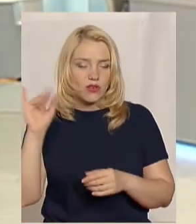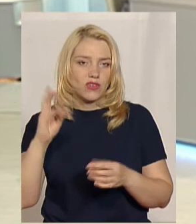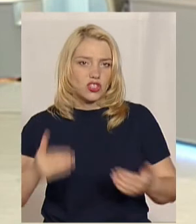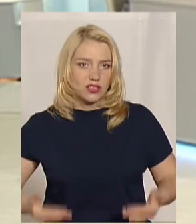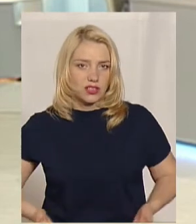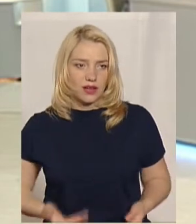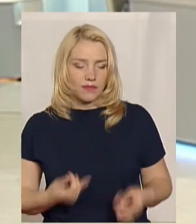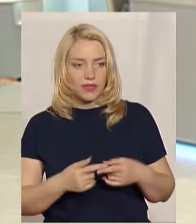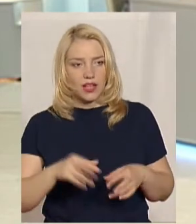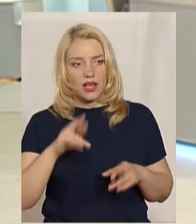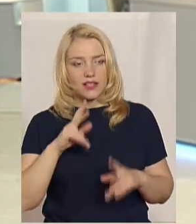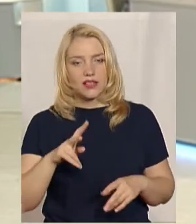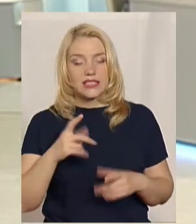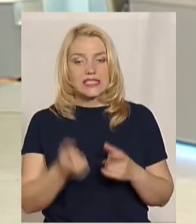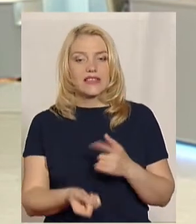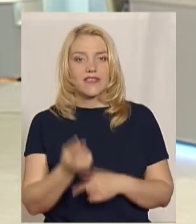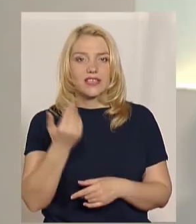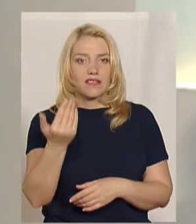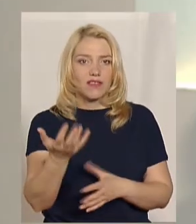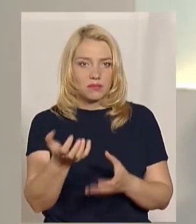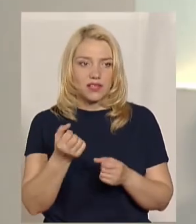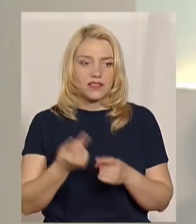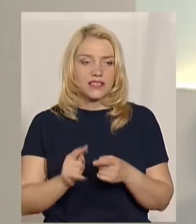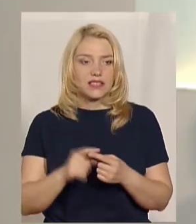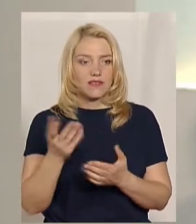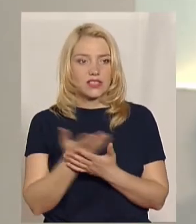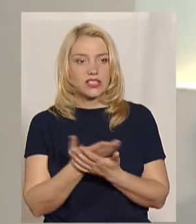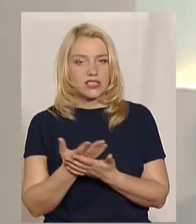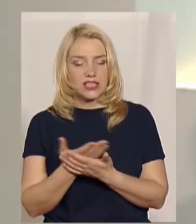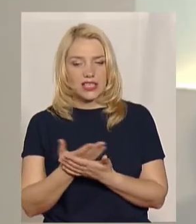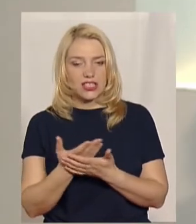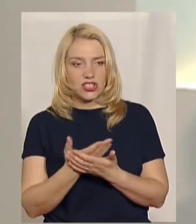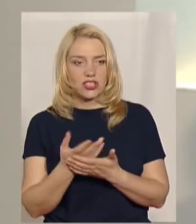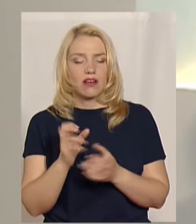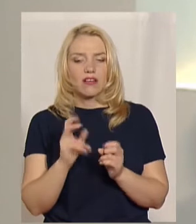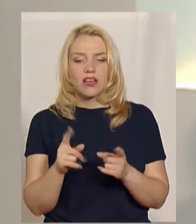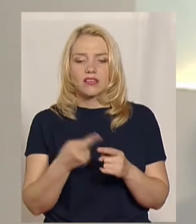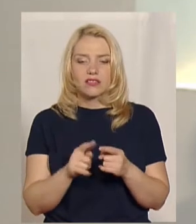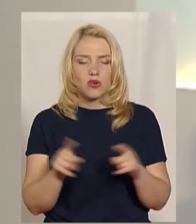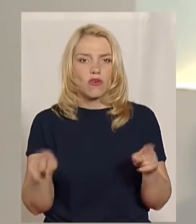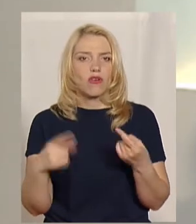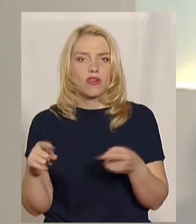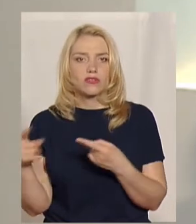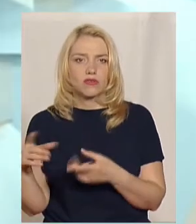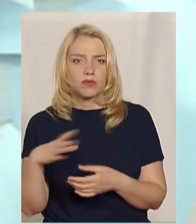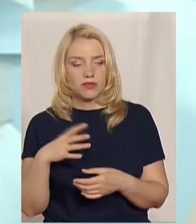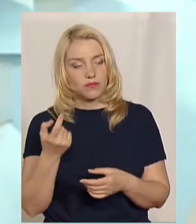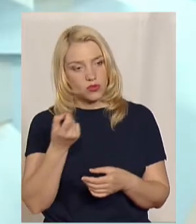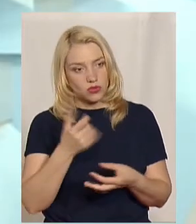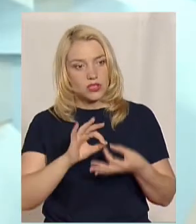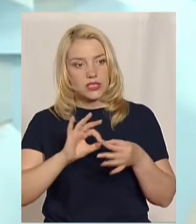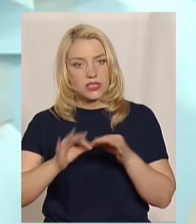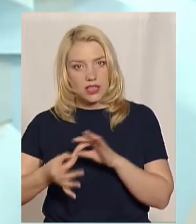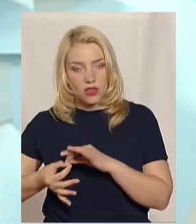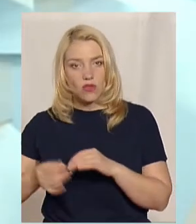Звідки брали це ваші стрічки на якихось носіях? Як то все організовано? Розкажіть. Трошки складнувато,